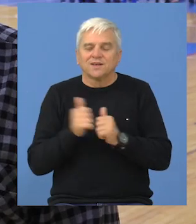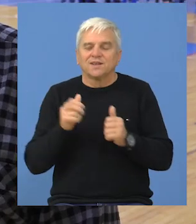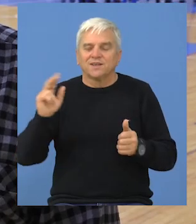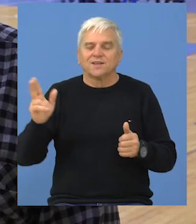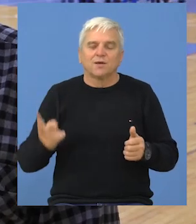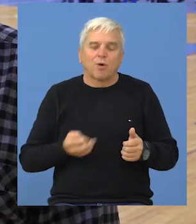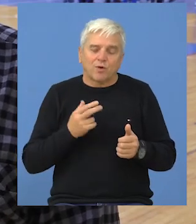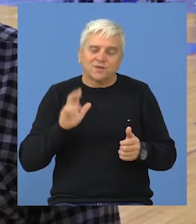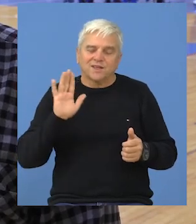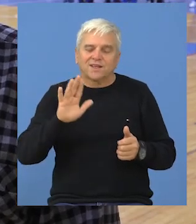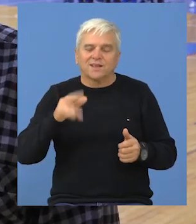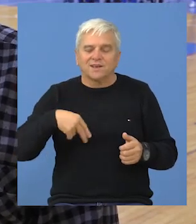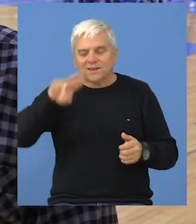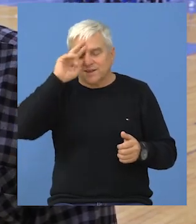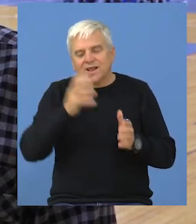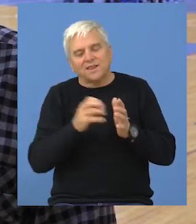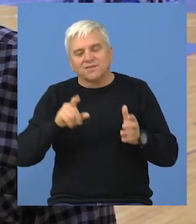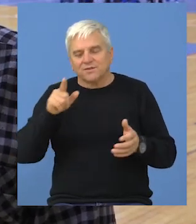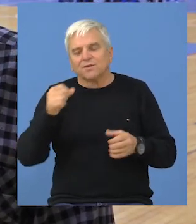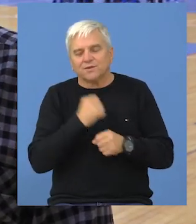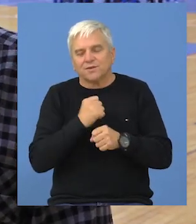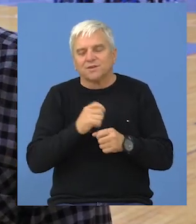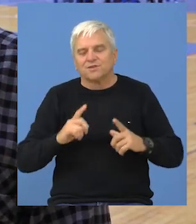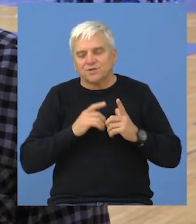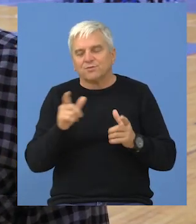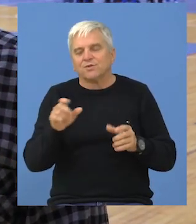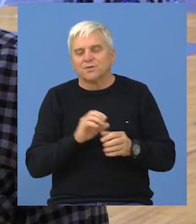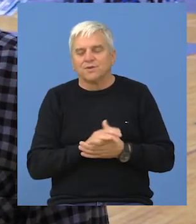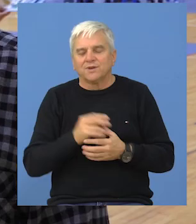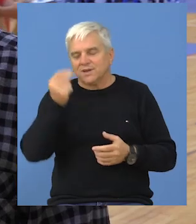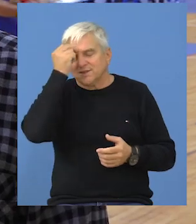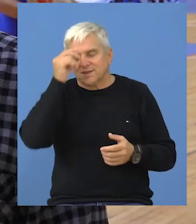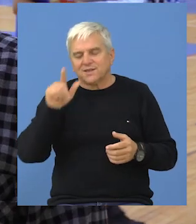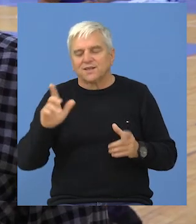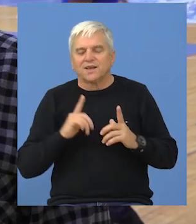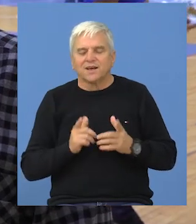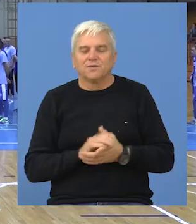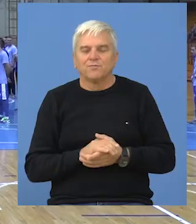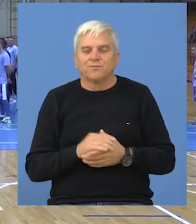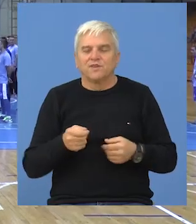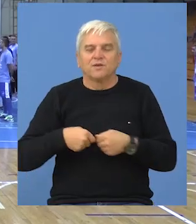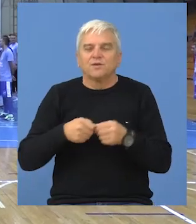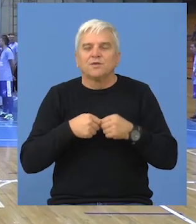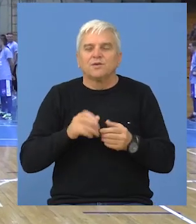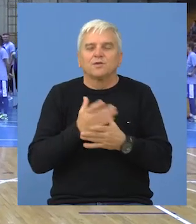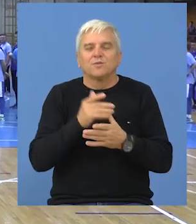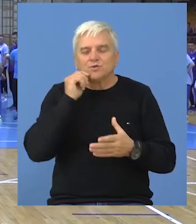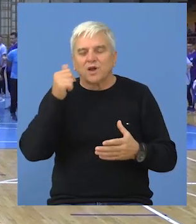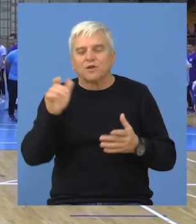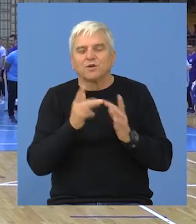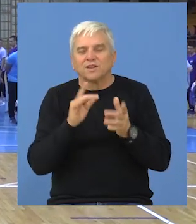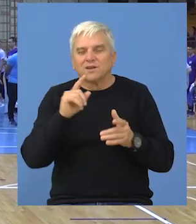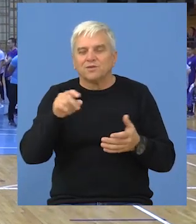ponosni smo na njega i nastavit ćemo dalje tako da živimo sjećanju na njega. Organizaciju